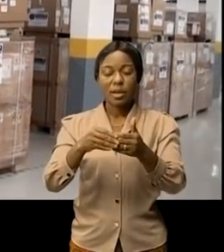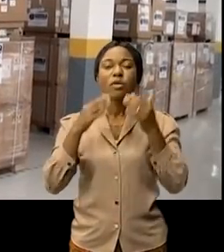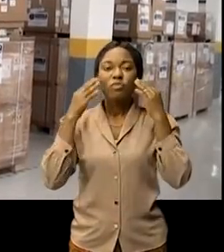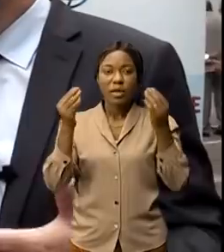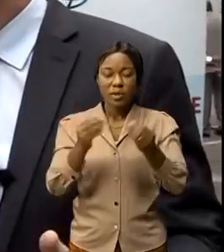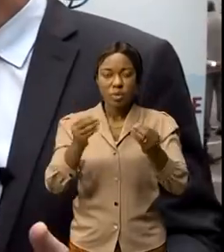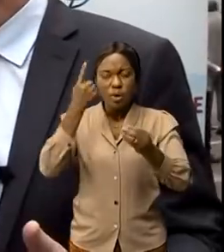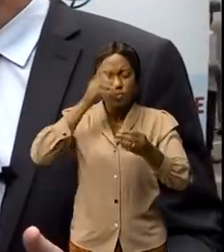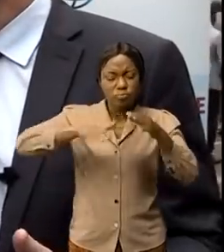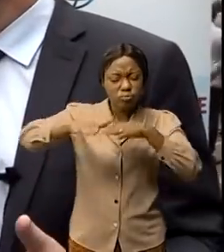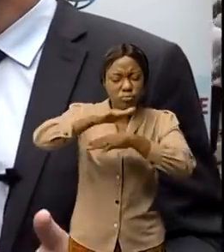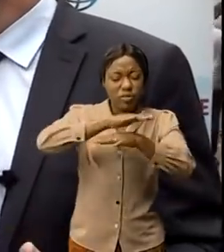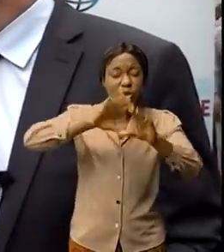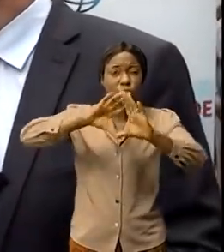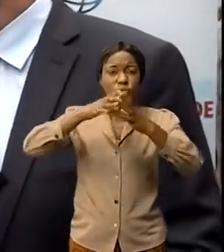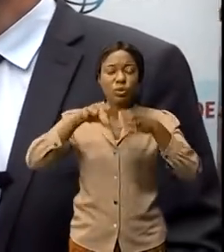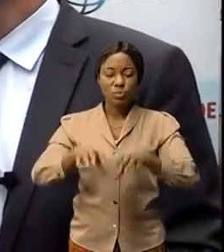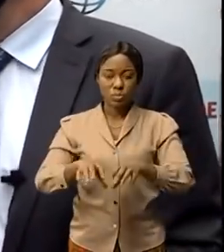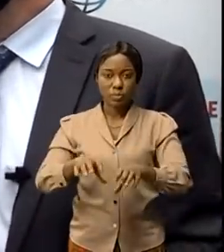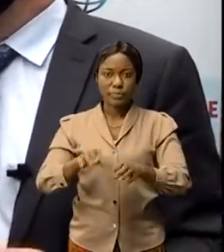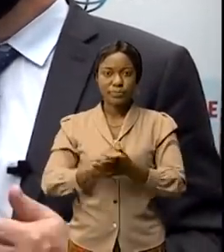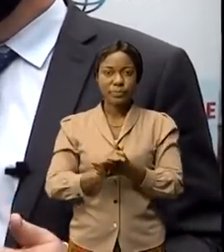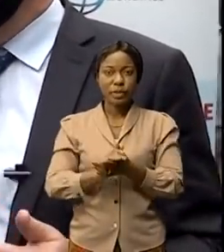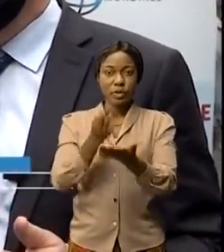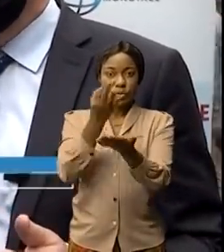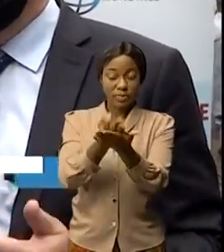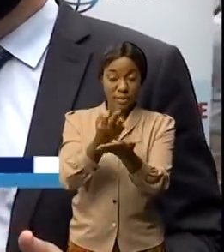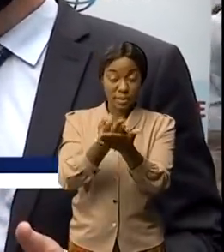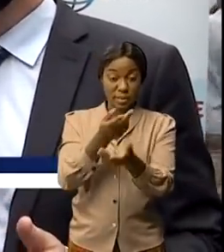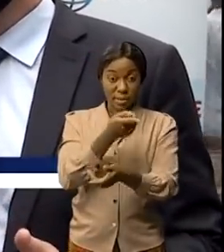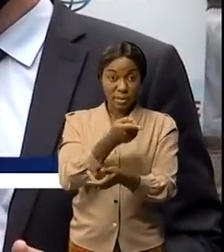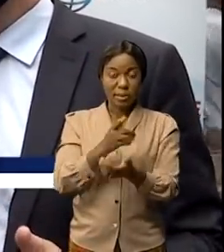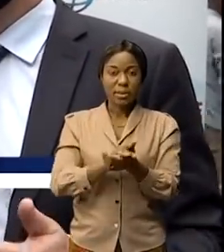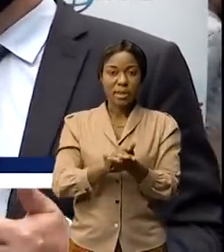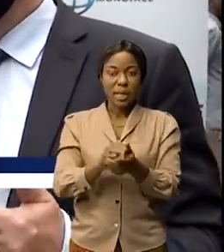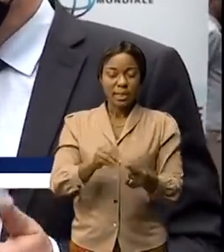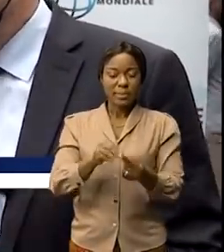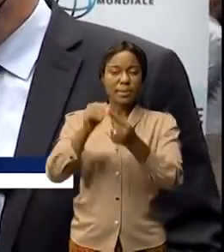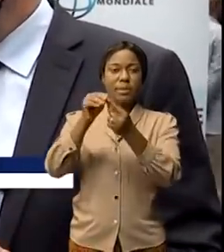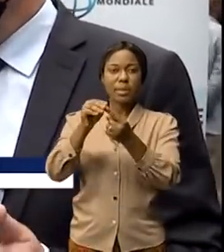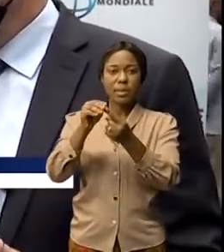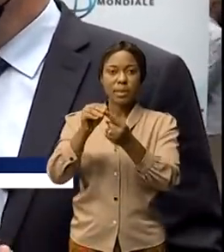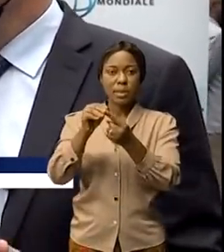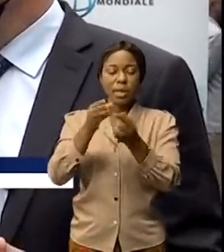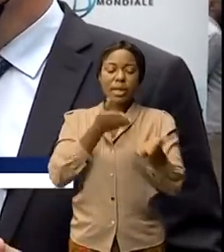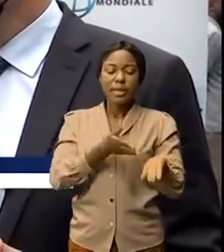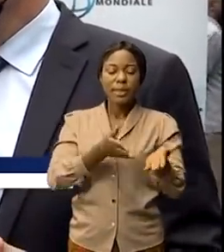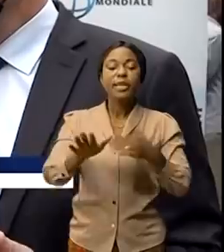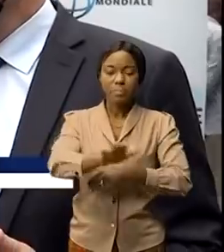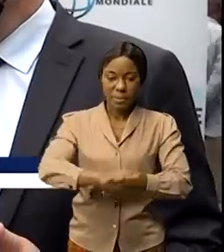RDC de financer de ces lots de matériels mais il a surtout été d'aider le pays